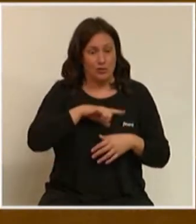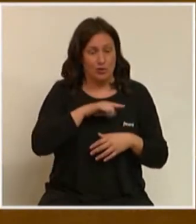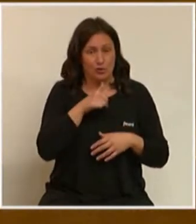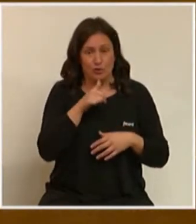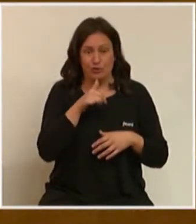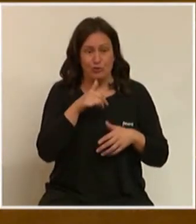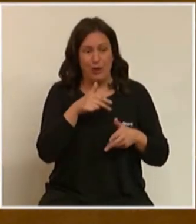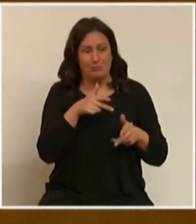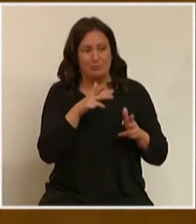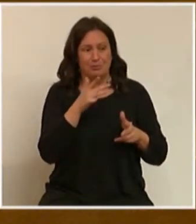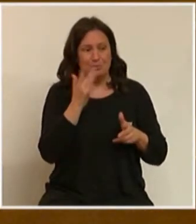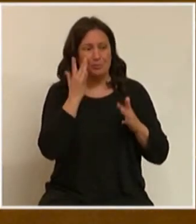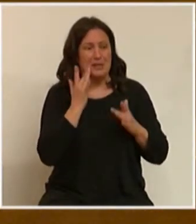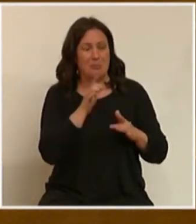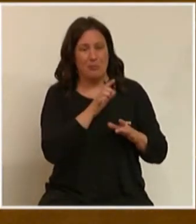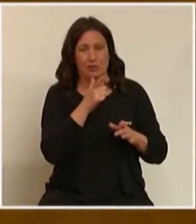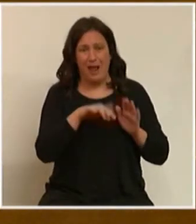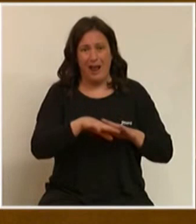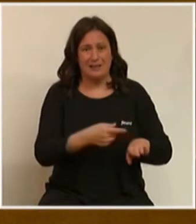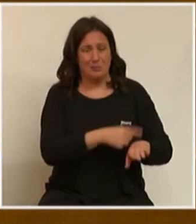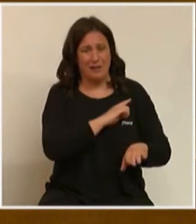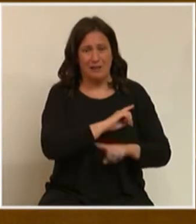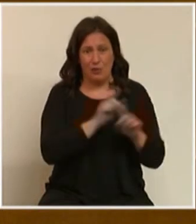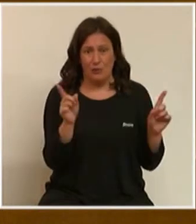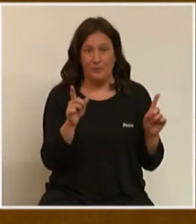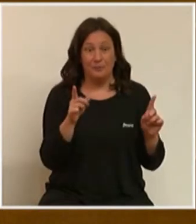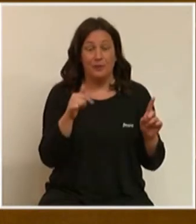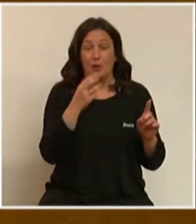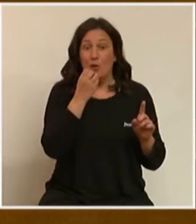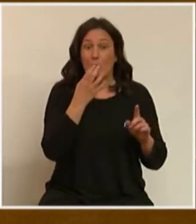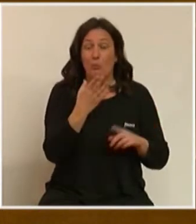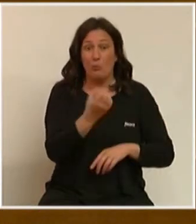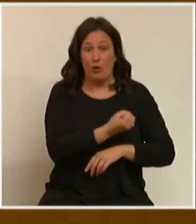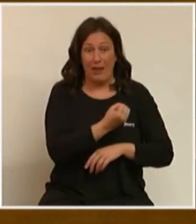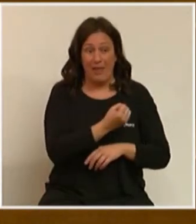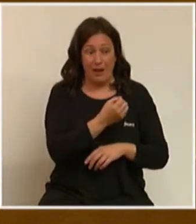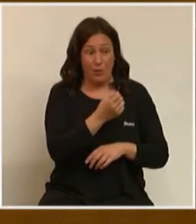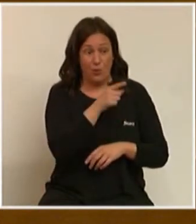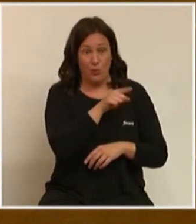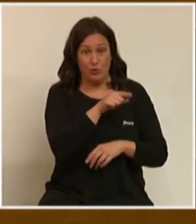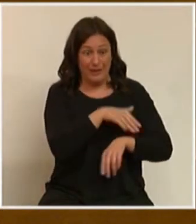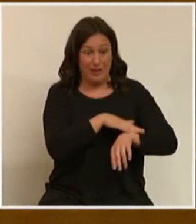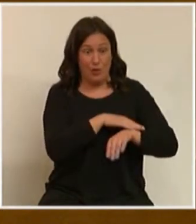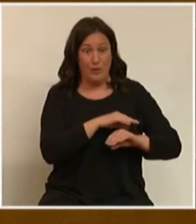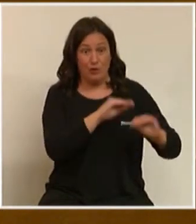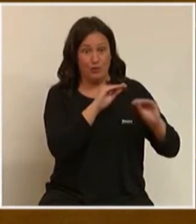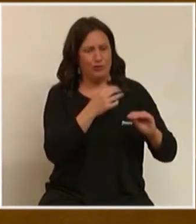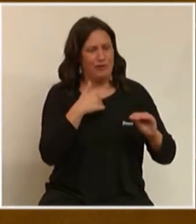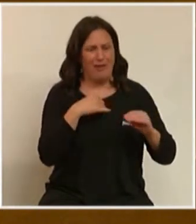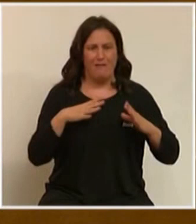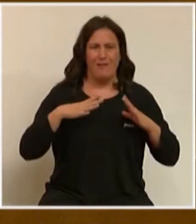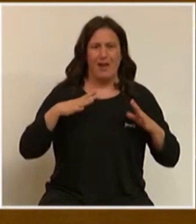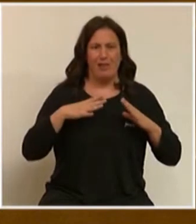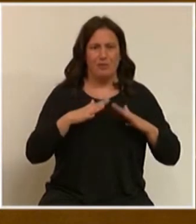abans d'acabar, bon Nadal, senyor Mazón. Vostè i el seu guard ja agafen vacances parlamentàries. Fins